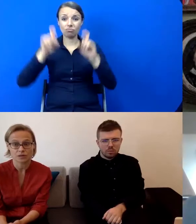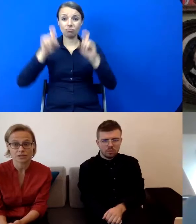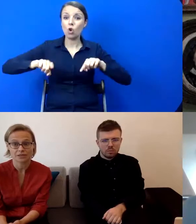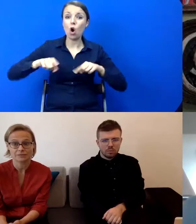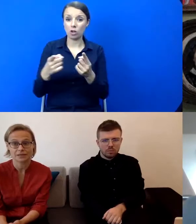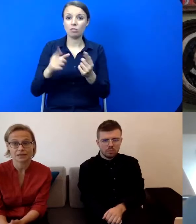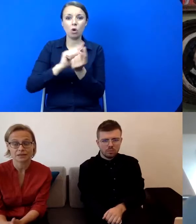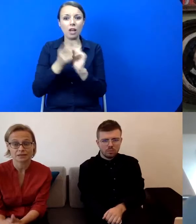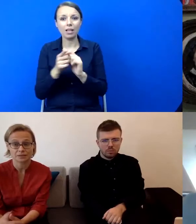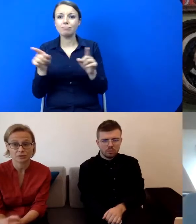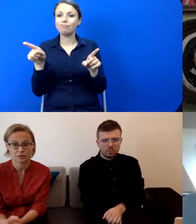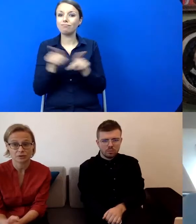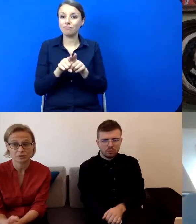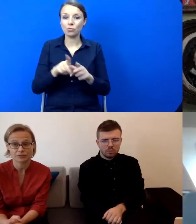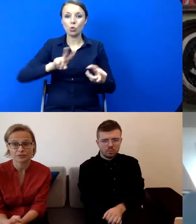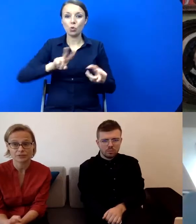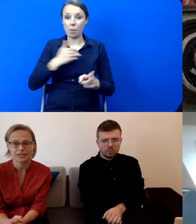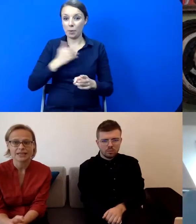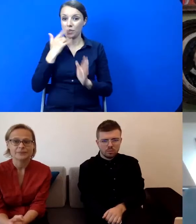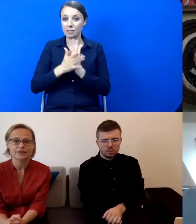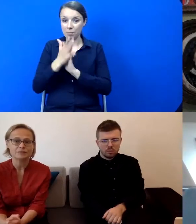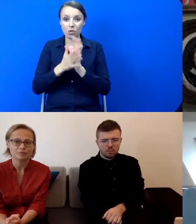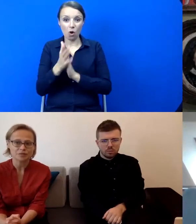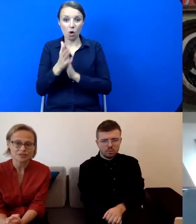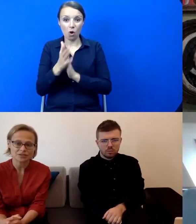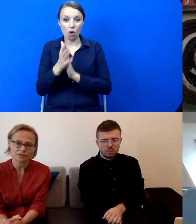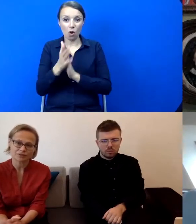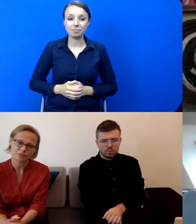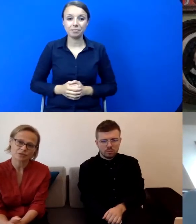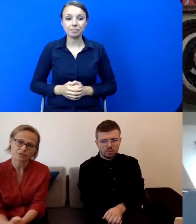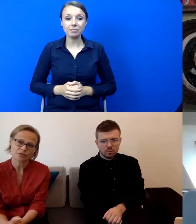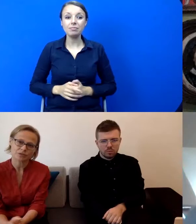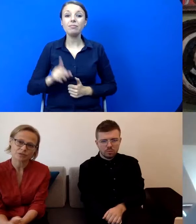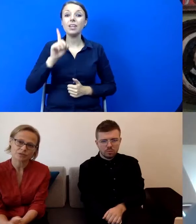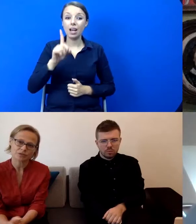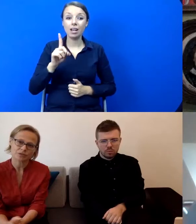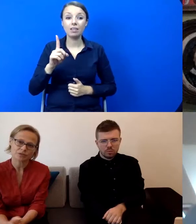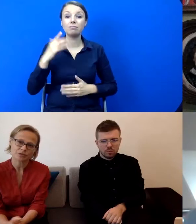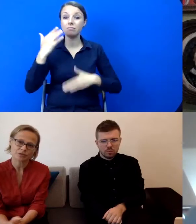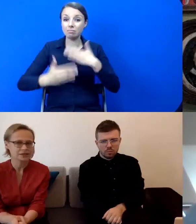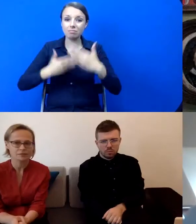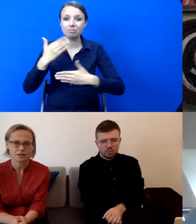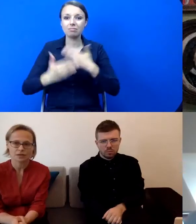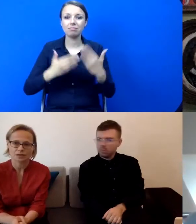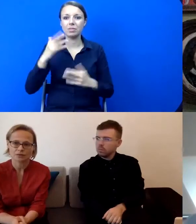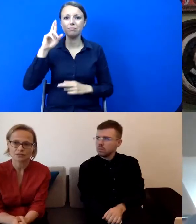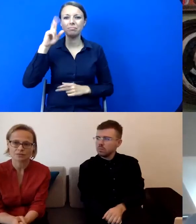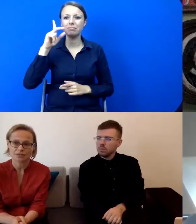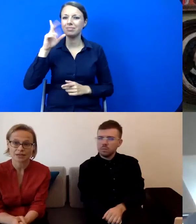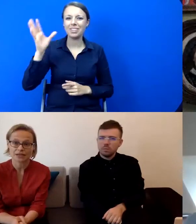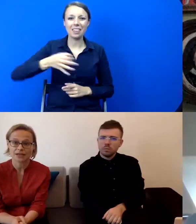tłumaczeniem na język migowy. No ale w pewnym momencie też zorientowaliśmy się, że naprawdę najlepszym rozwiązaniem